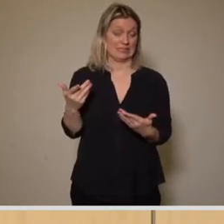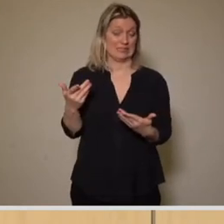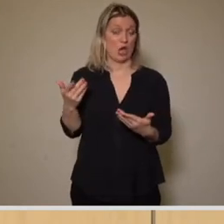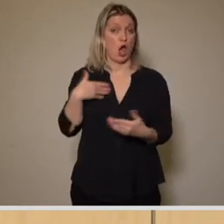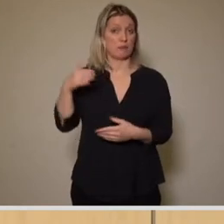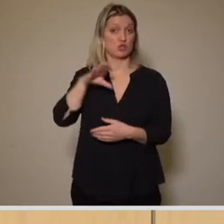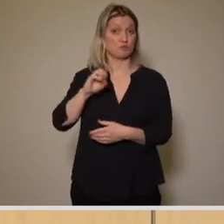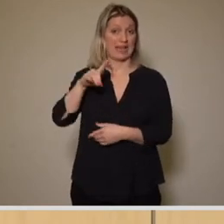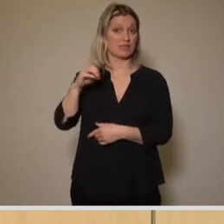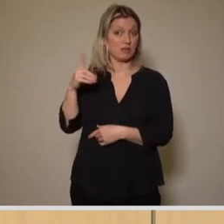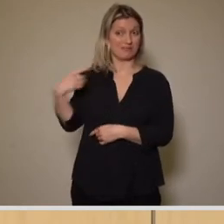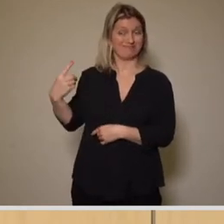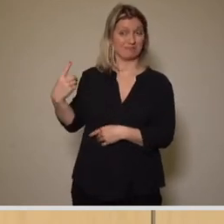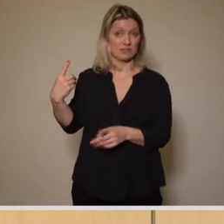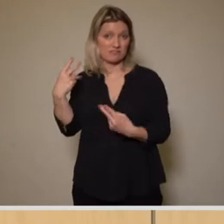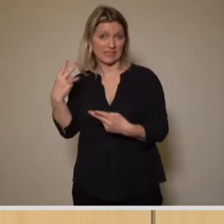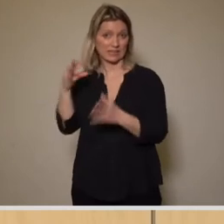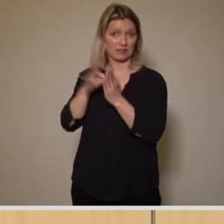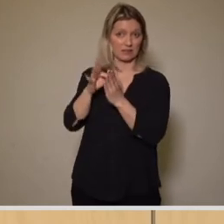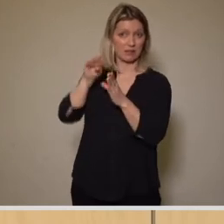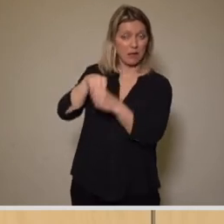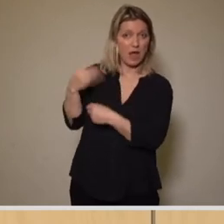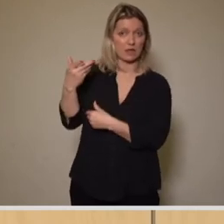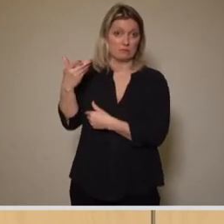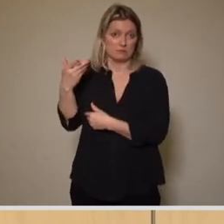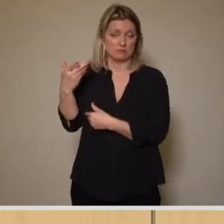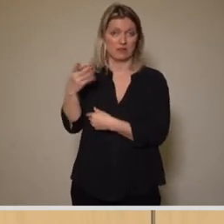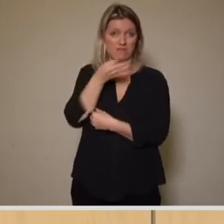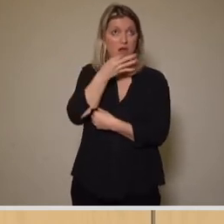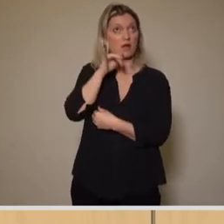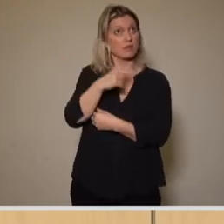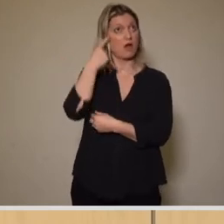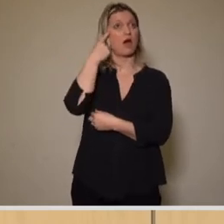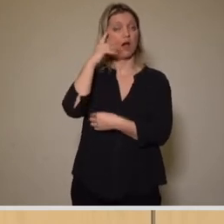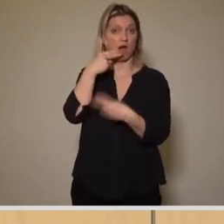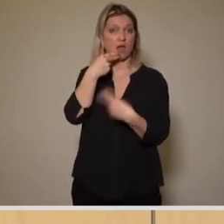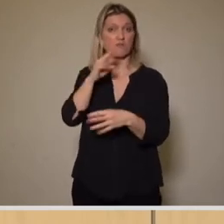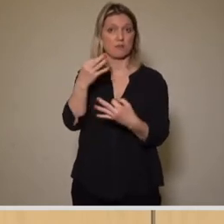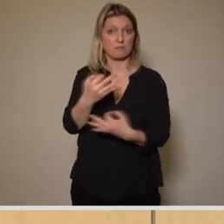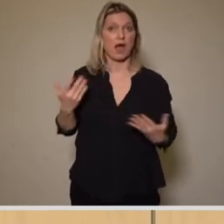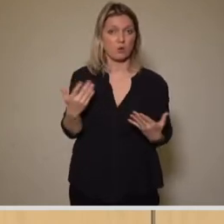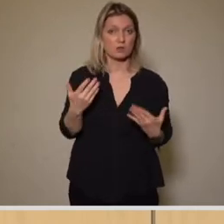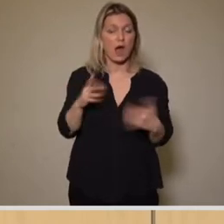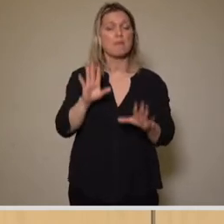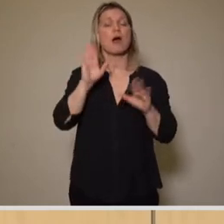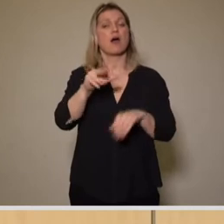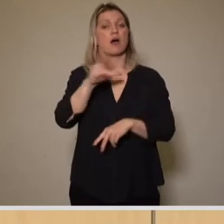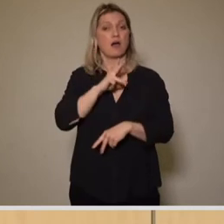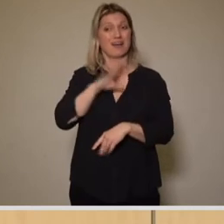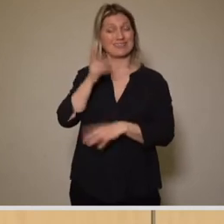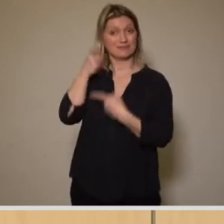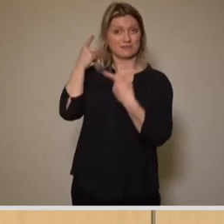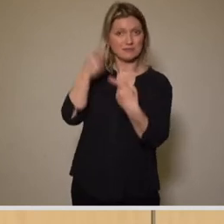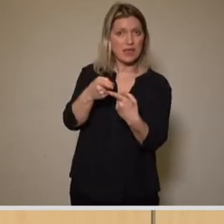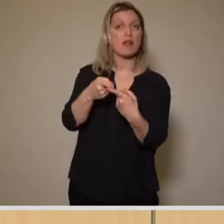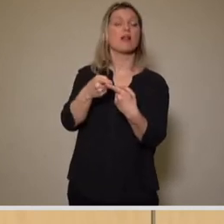eben auch nicht. Das sind Fragen, die müssen wir beantworten, aber ich glaube, sie müssen letztendlich auch dem Ziel dienen, was